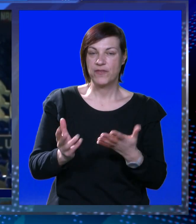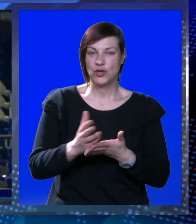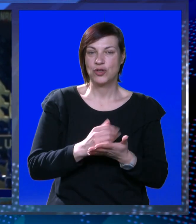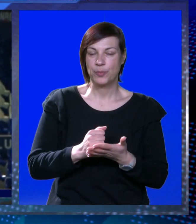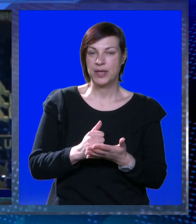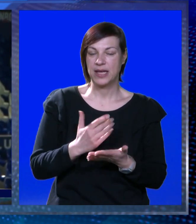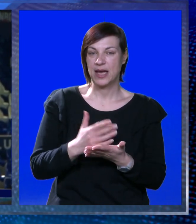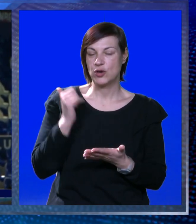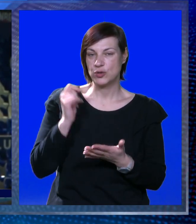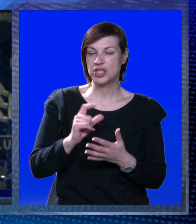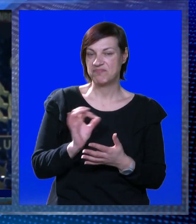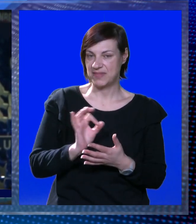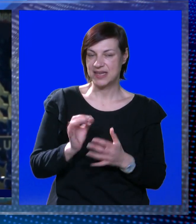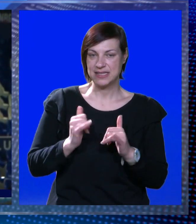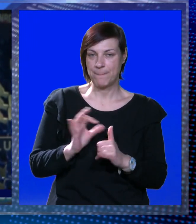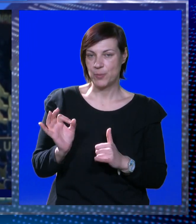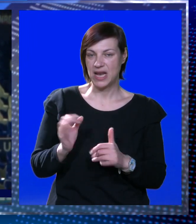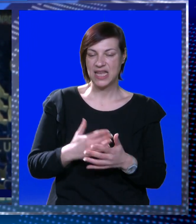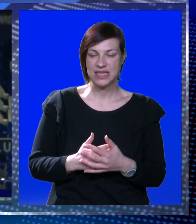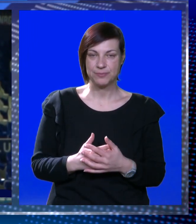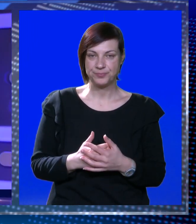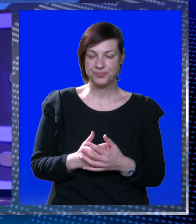dobro do pobjede kao i jučer, ali danas je bio briljantan.